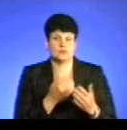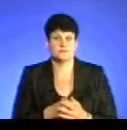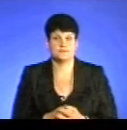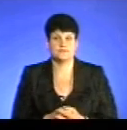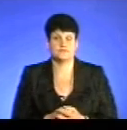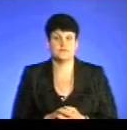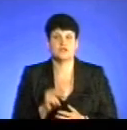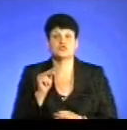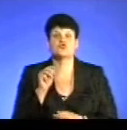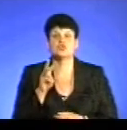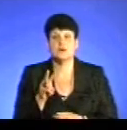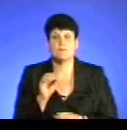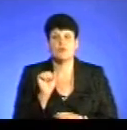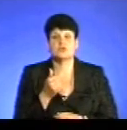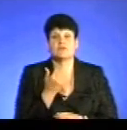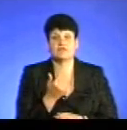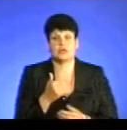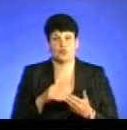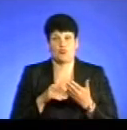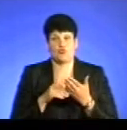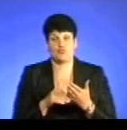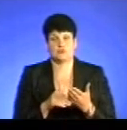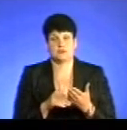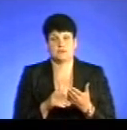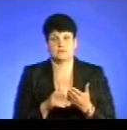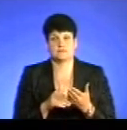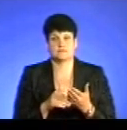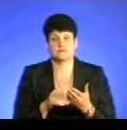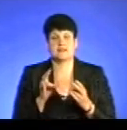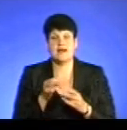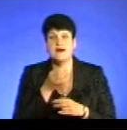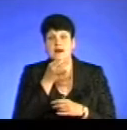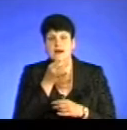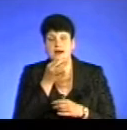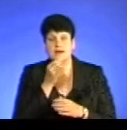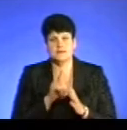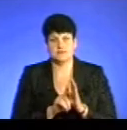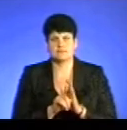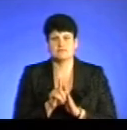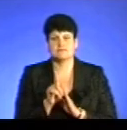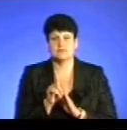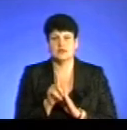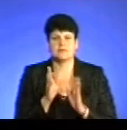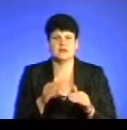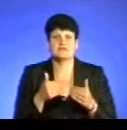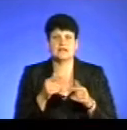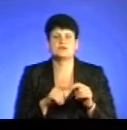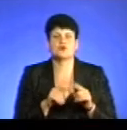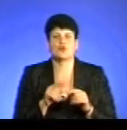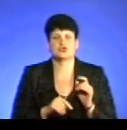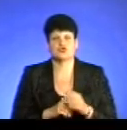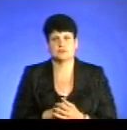Чим саме можете ви допомогти саме на ранніх стадіях, якщо звертаються, припустимо, родичі?